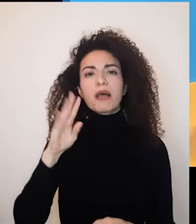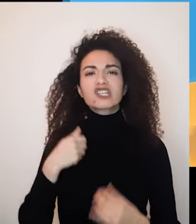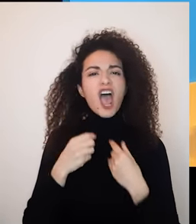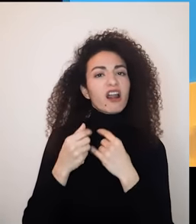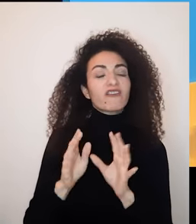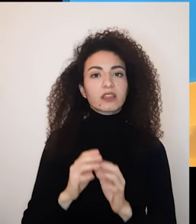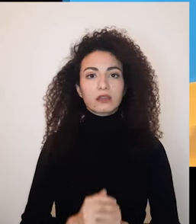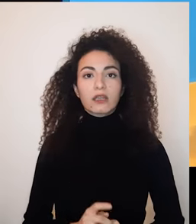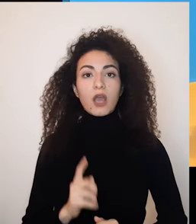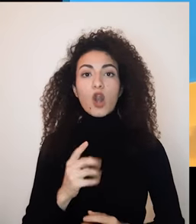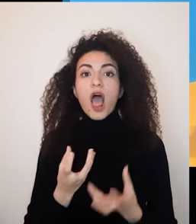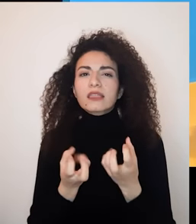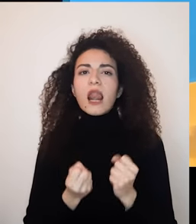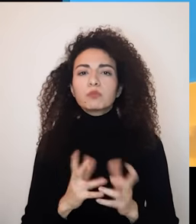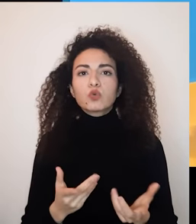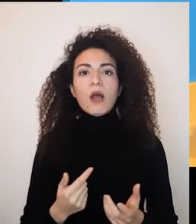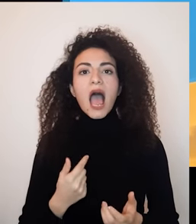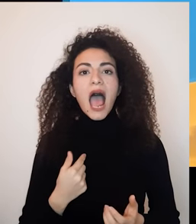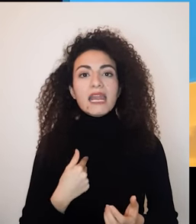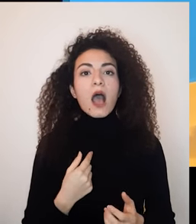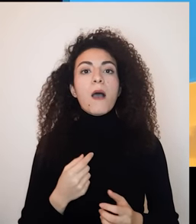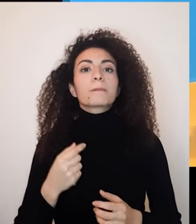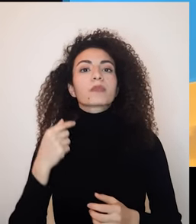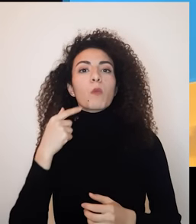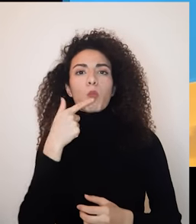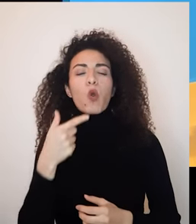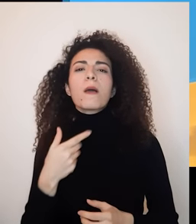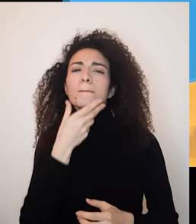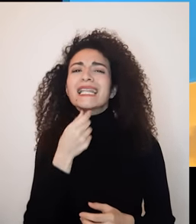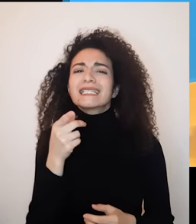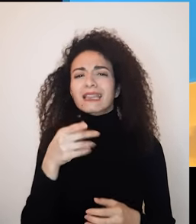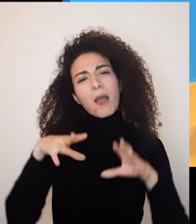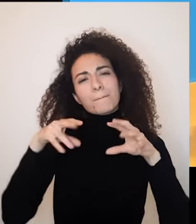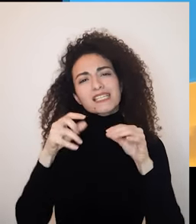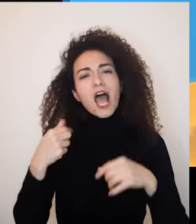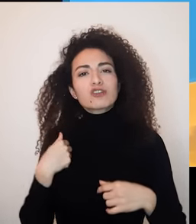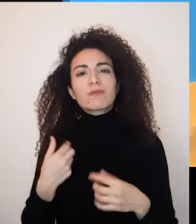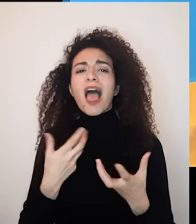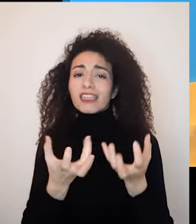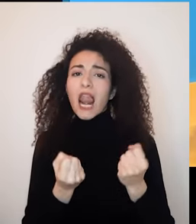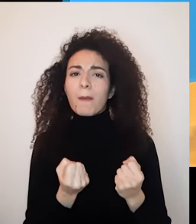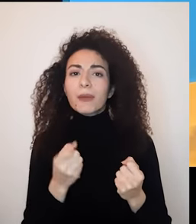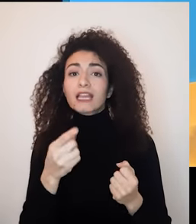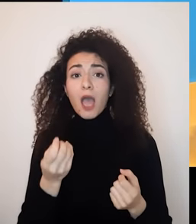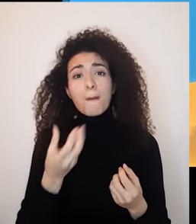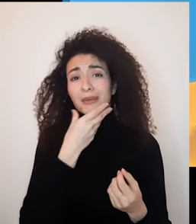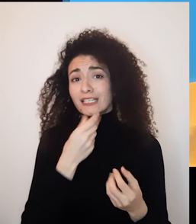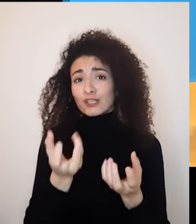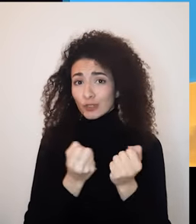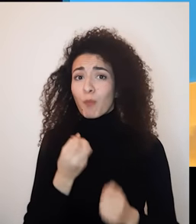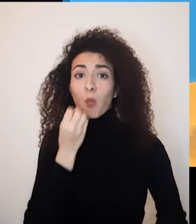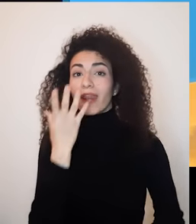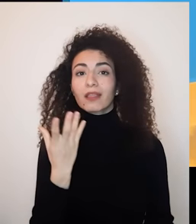أن نطلب أي أنه ما نتردد بالتعبير عن رغباتنا وحاجاتنا أمام الشريك مثلاً، بحب أنه من وقت لوقت تدلق لكتفي